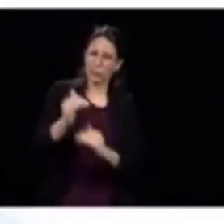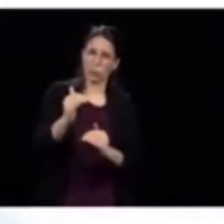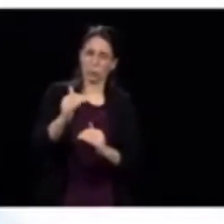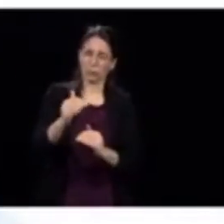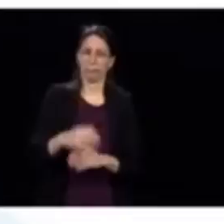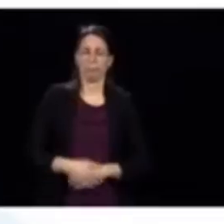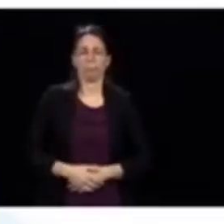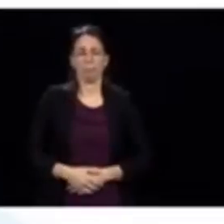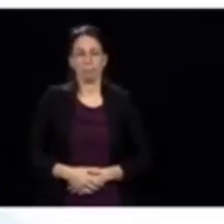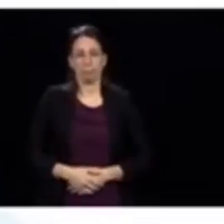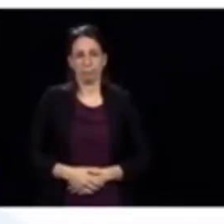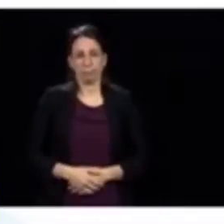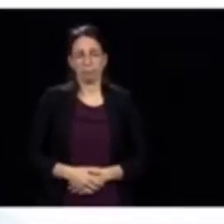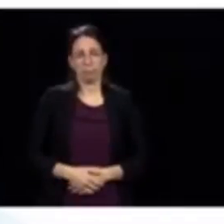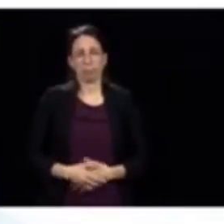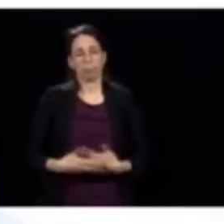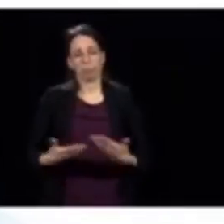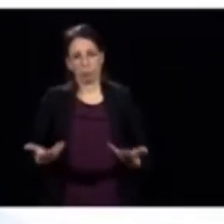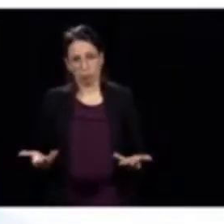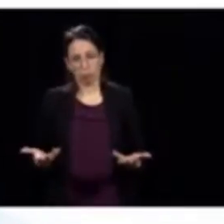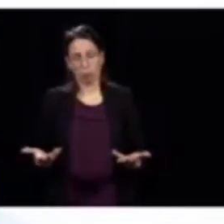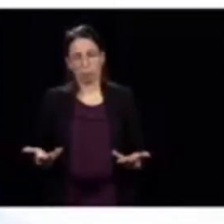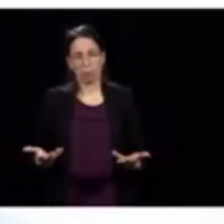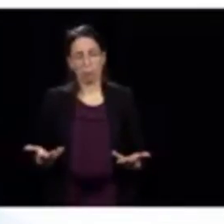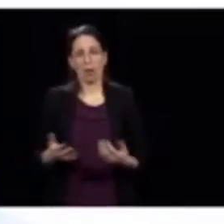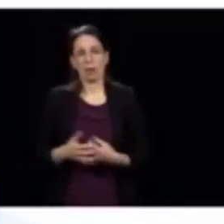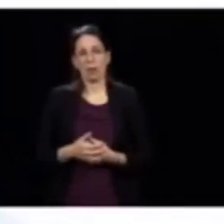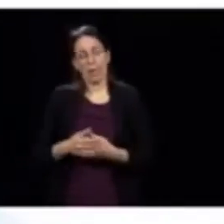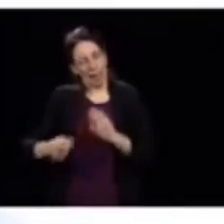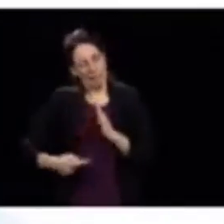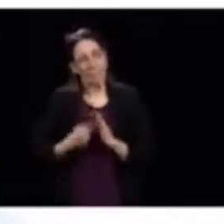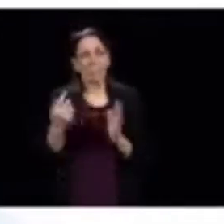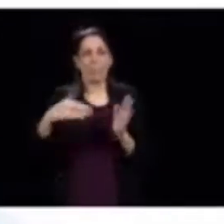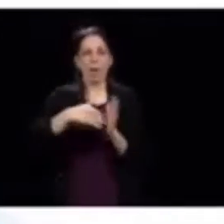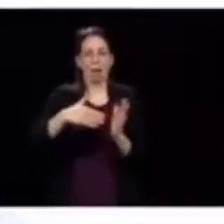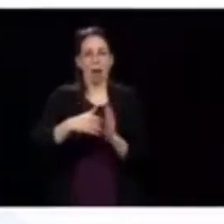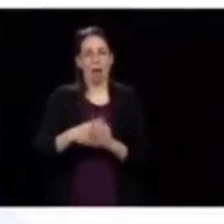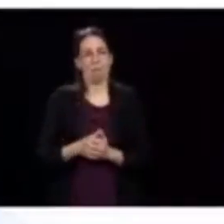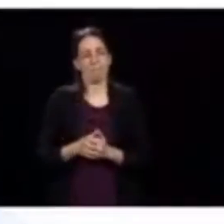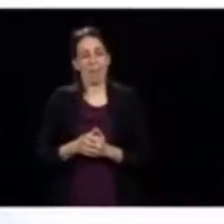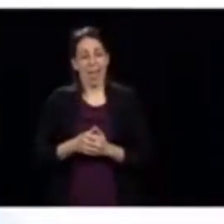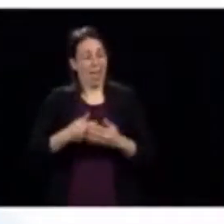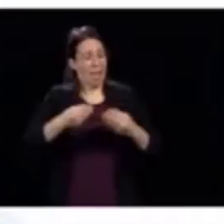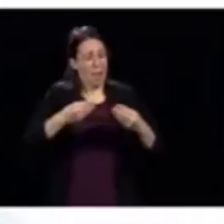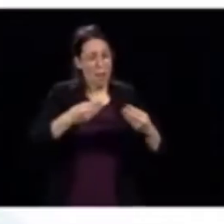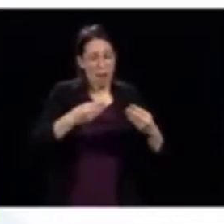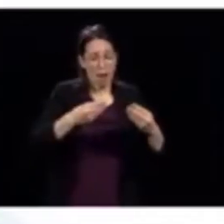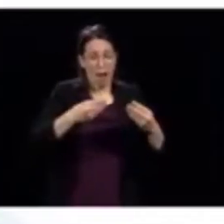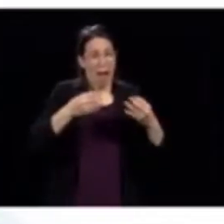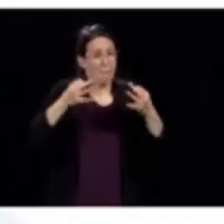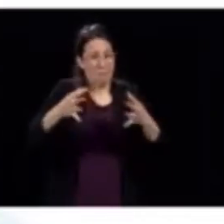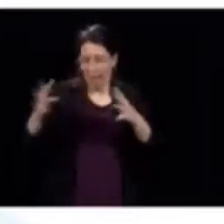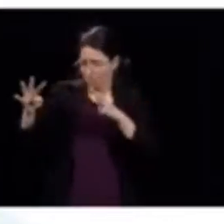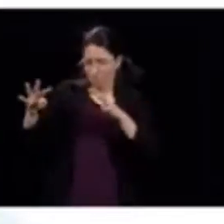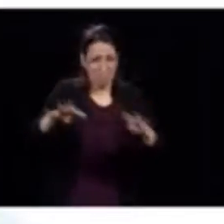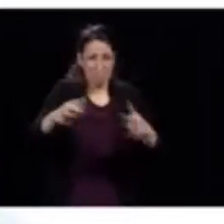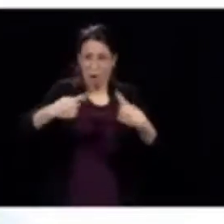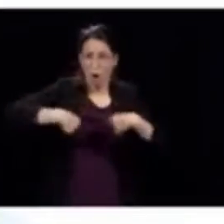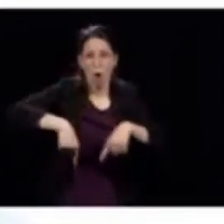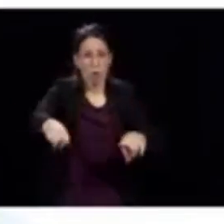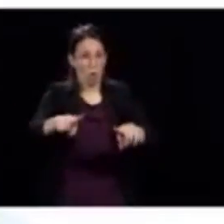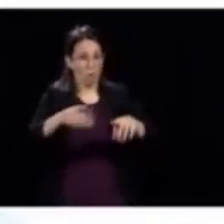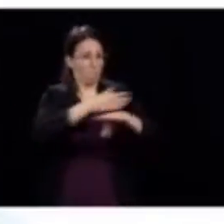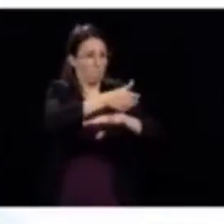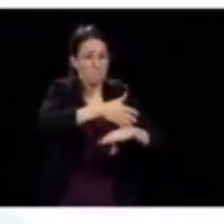en sécurité, puis ce n'est pas une bonne idée, je le répète, de tout retourner ce monde-là en même